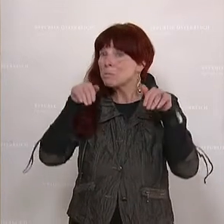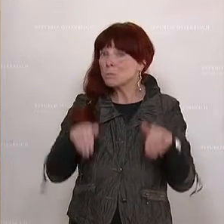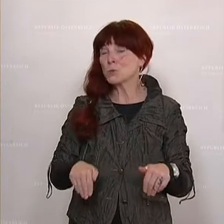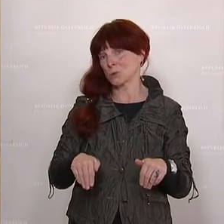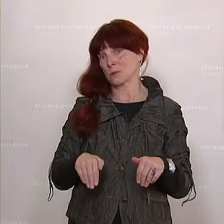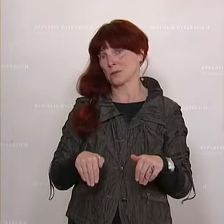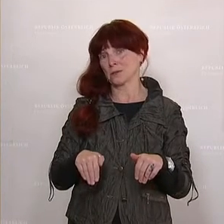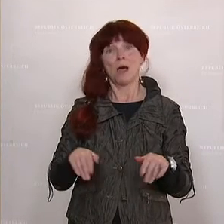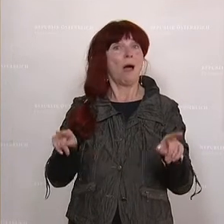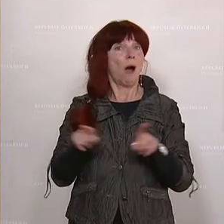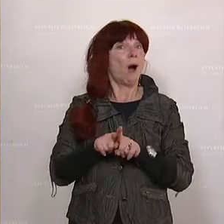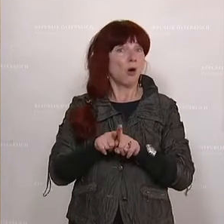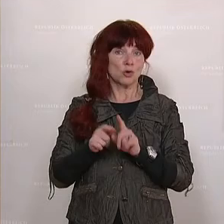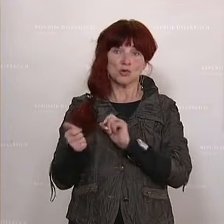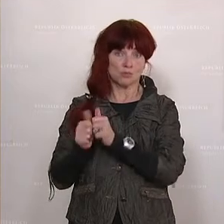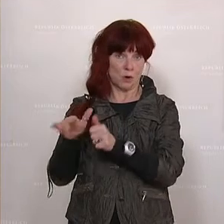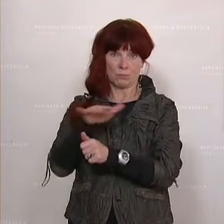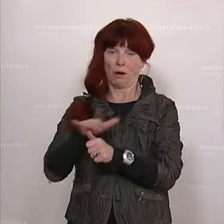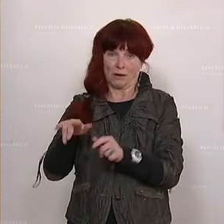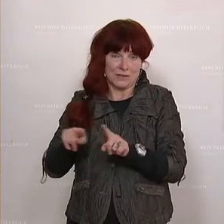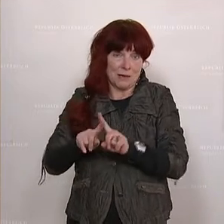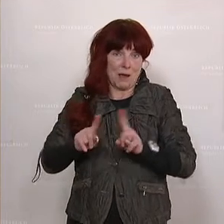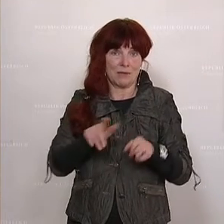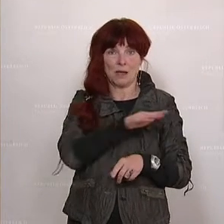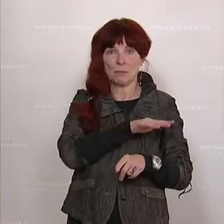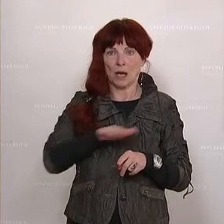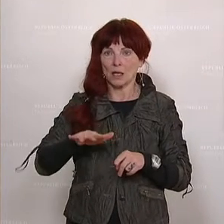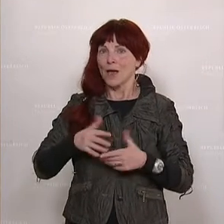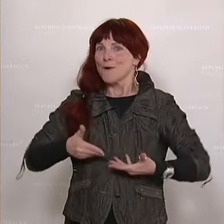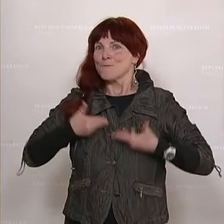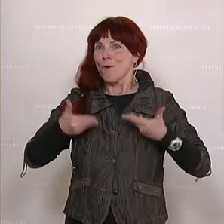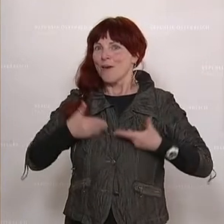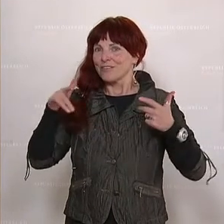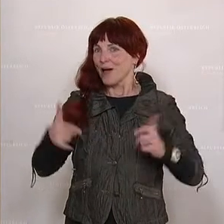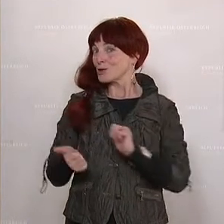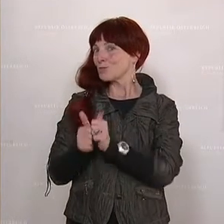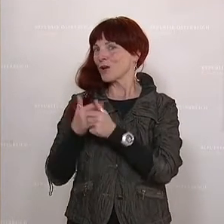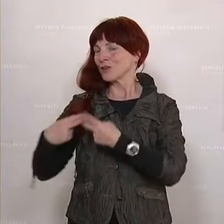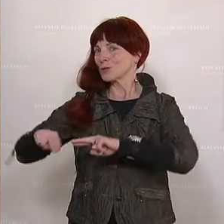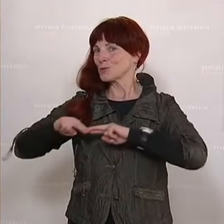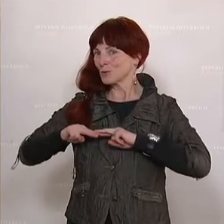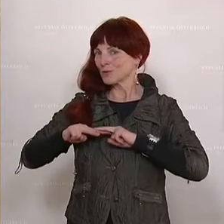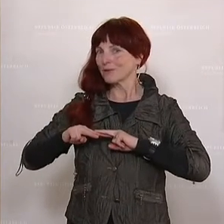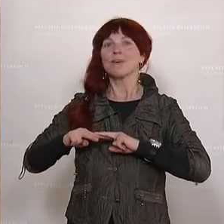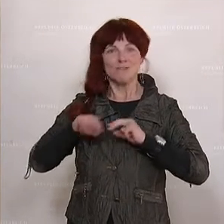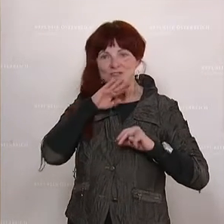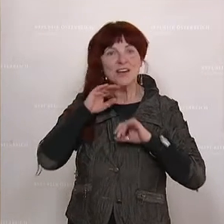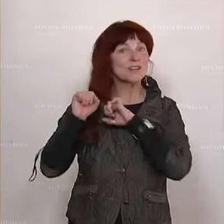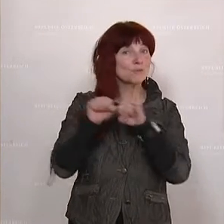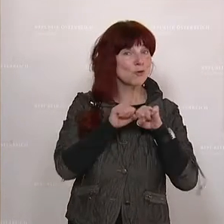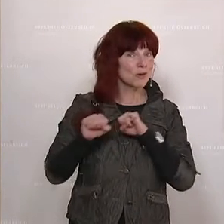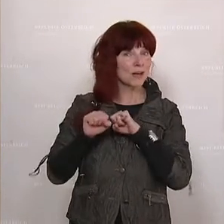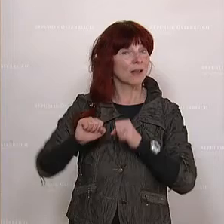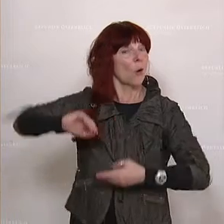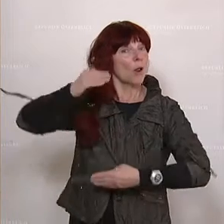Bereichen, auch im Sportbereich. Froh bin ich, dass der Sport wieder offen ist, dass vieles wieder möglich ist. Ich hoffe, dass wir die Zeit, wo wir die